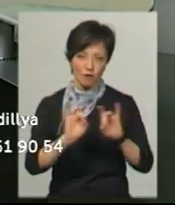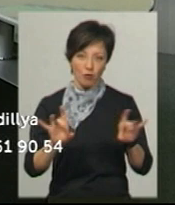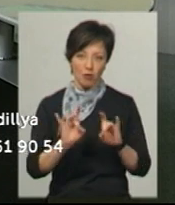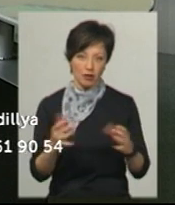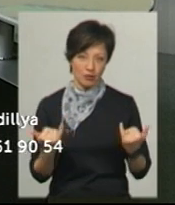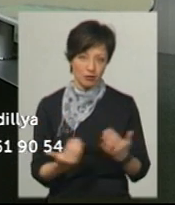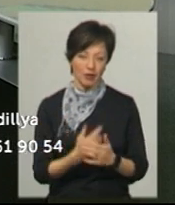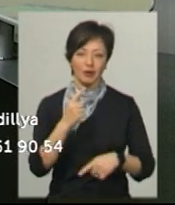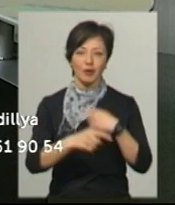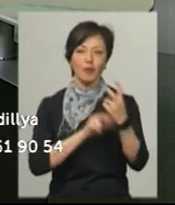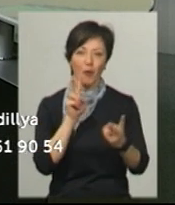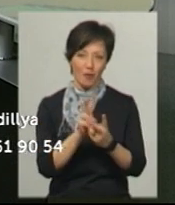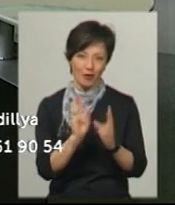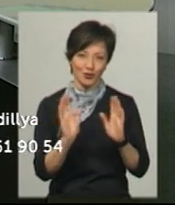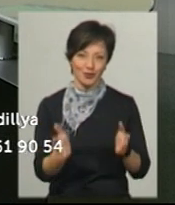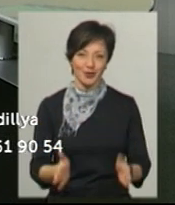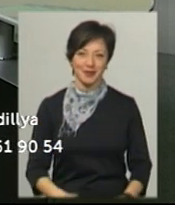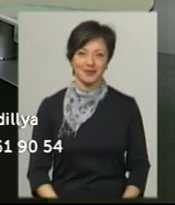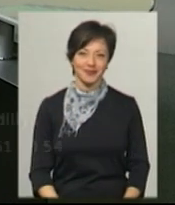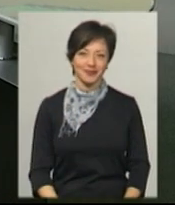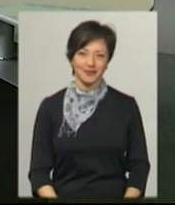цього випуску. Побачимось у 20.30.